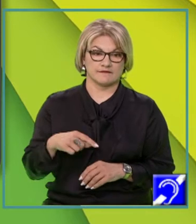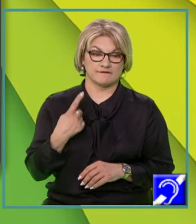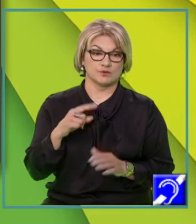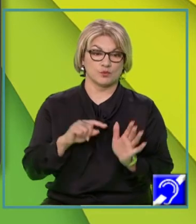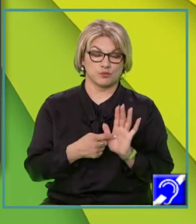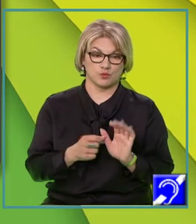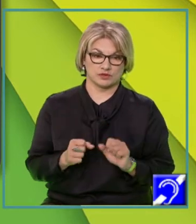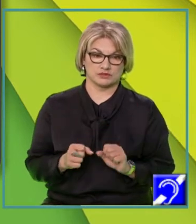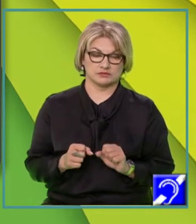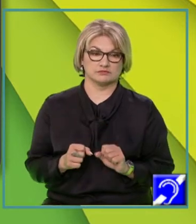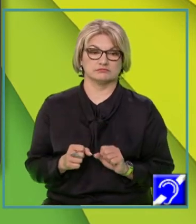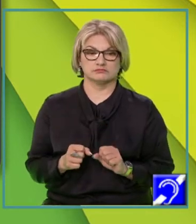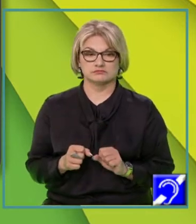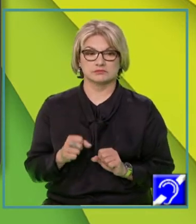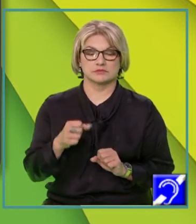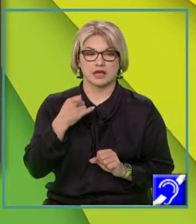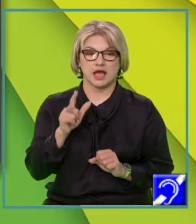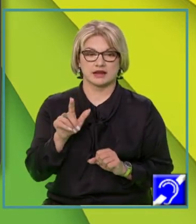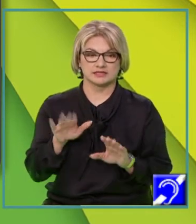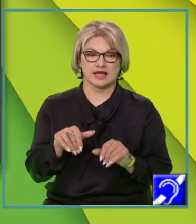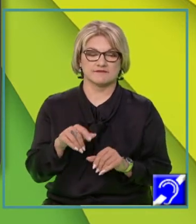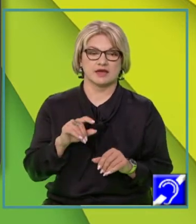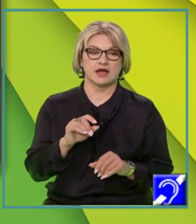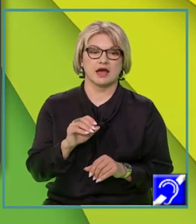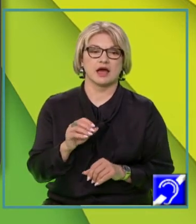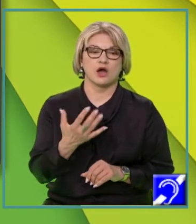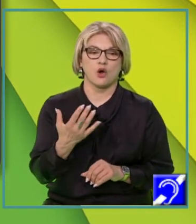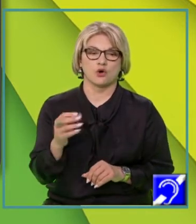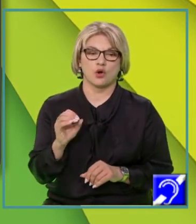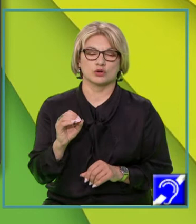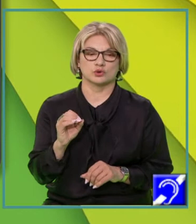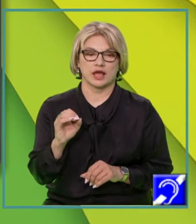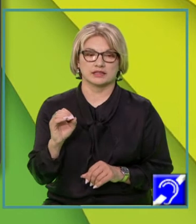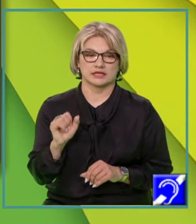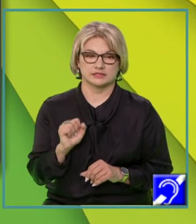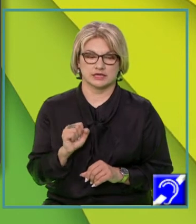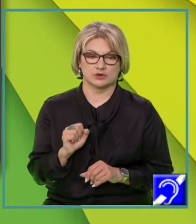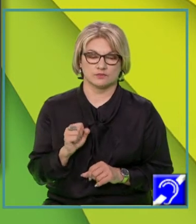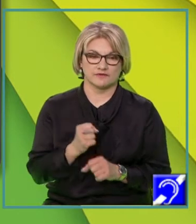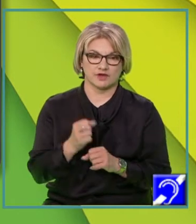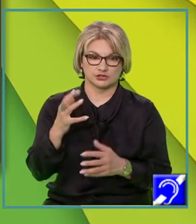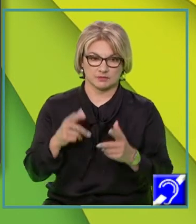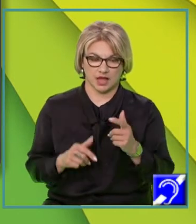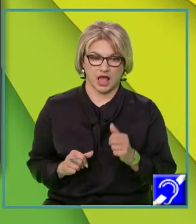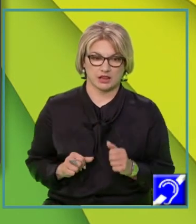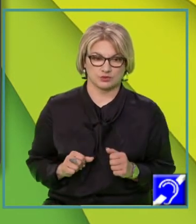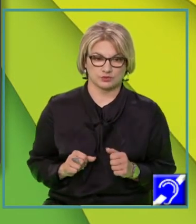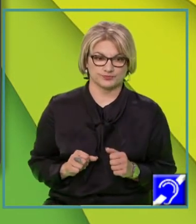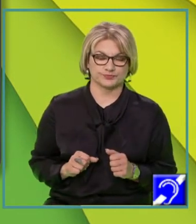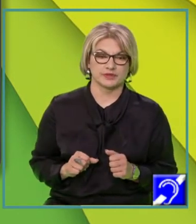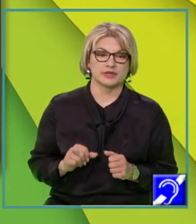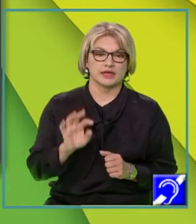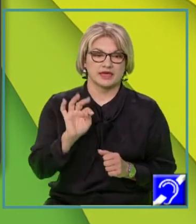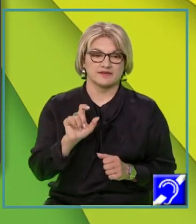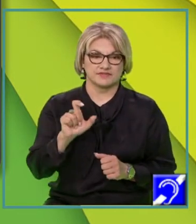punct, de asemenea, care va avea ordonata 0. Și atunci vom calcula F de X